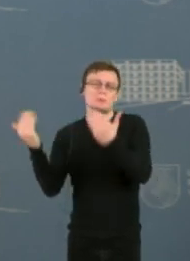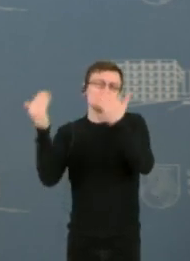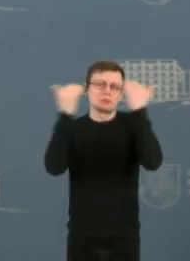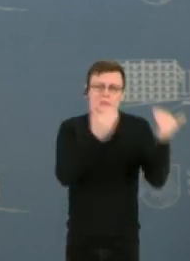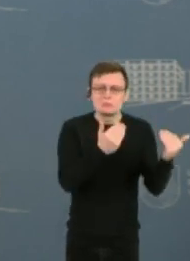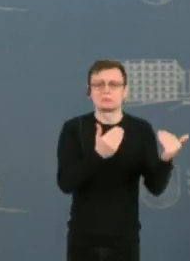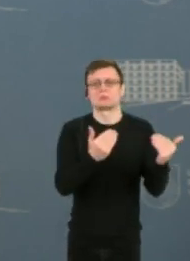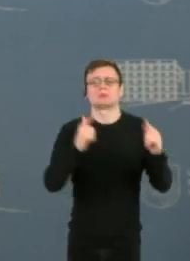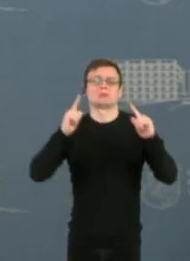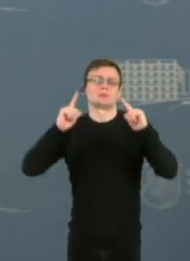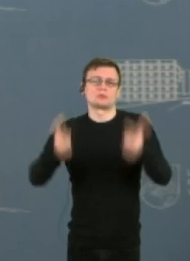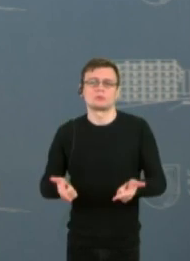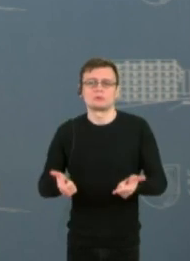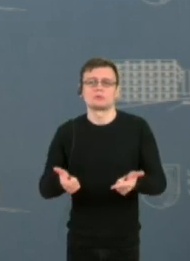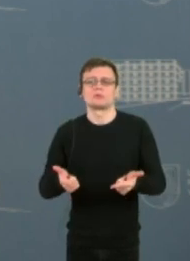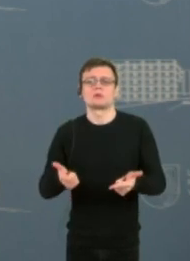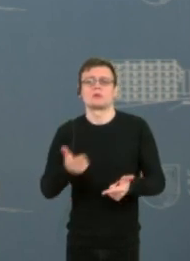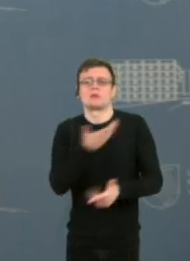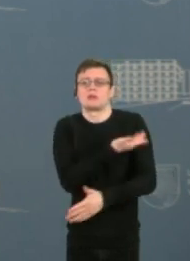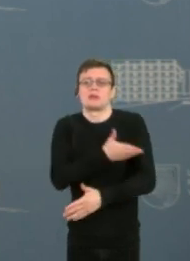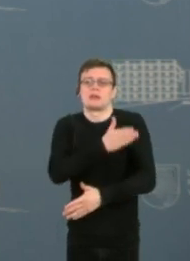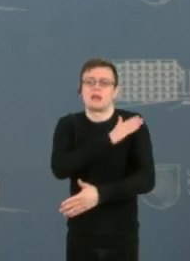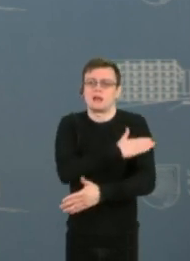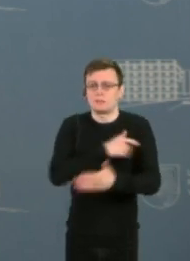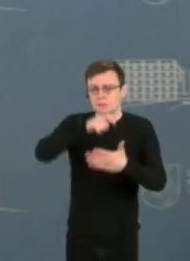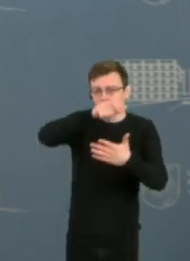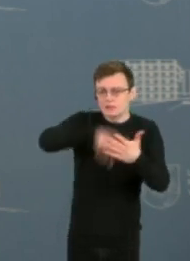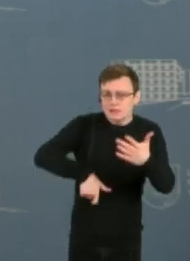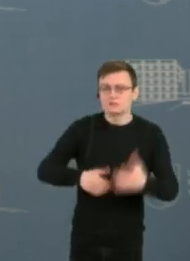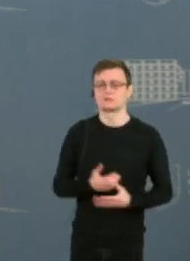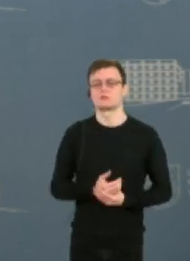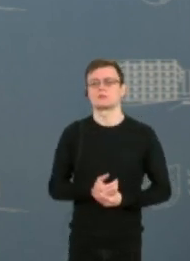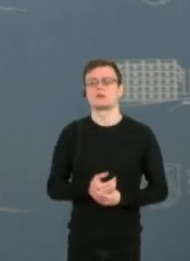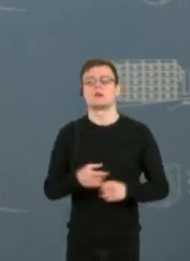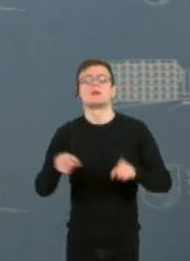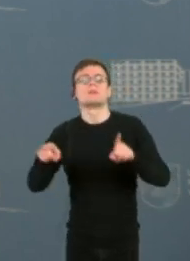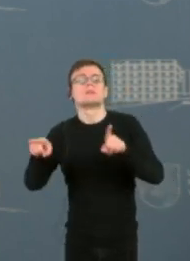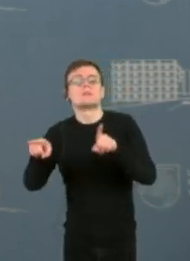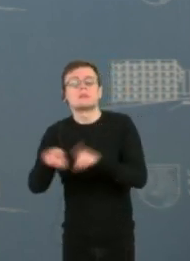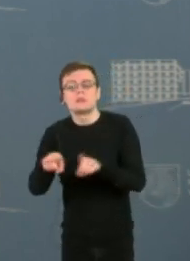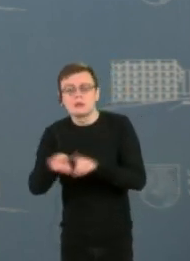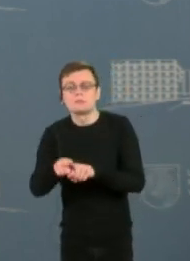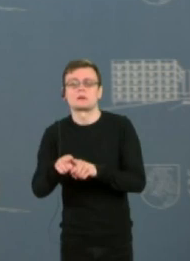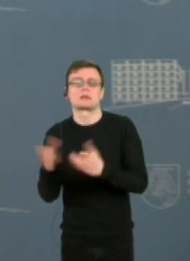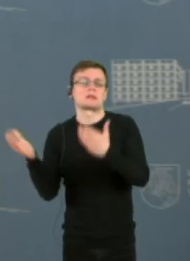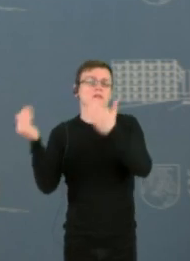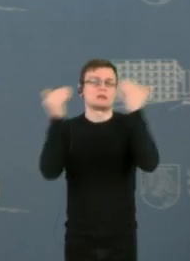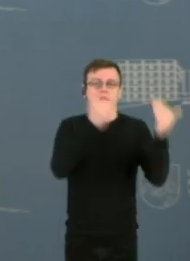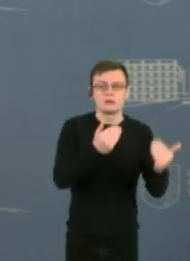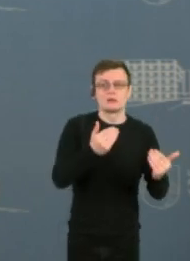visus lankijos piliečius, lankijos gyventojus. Taip pat kviečiu